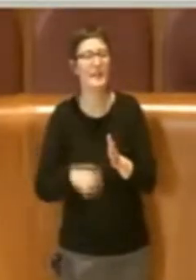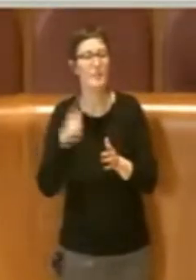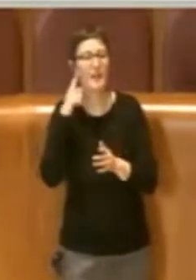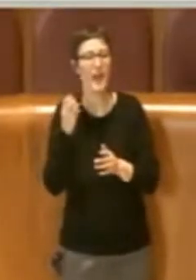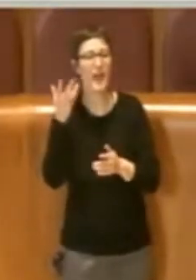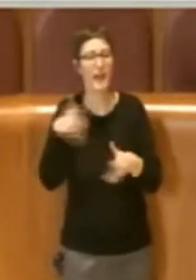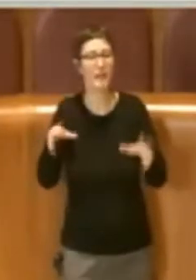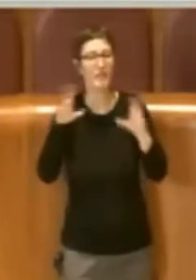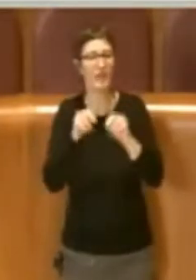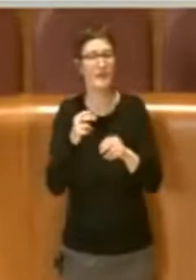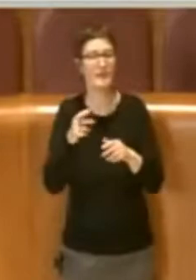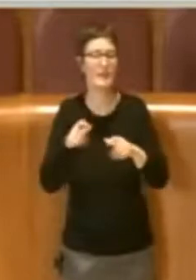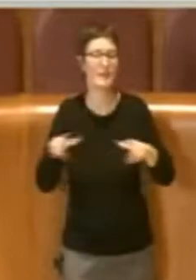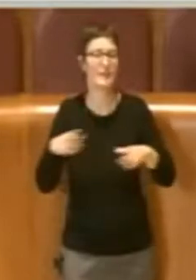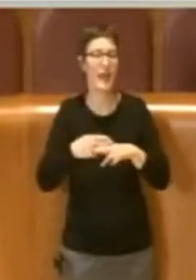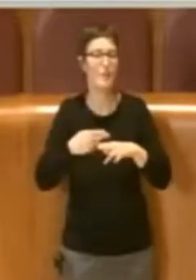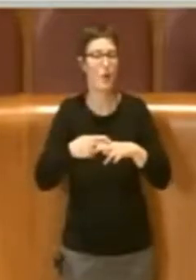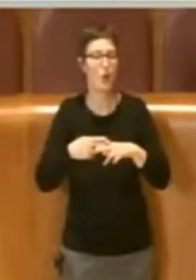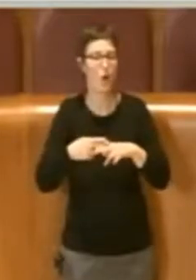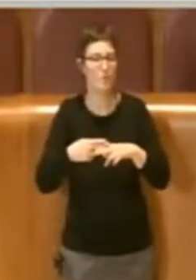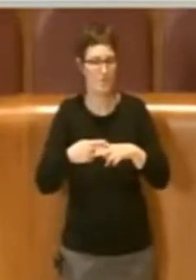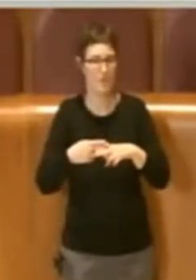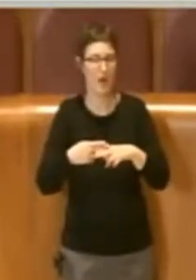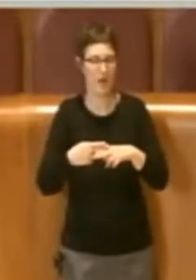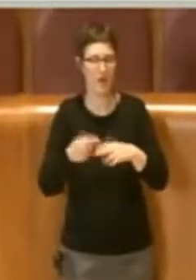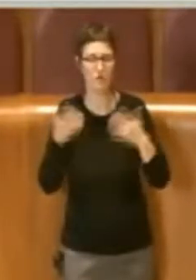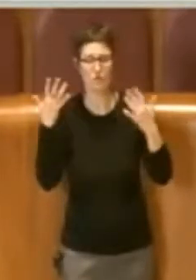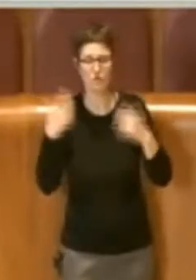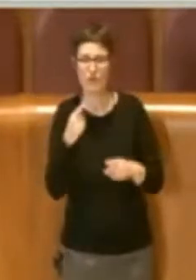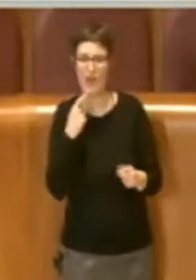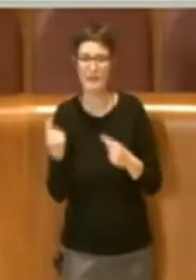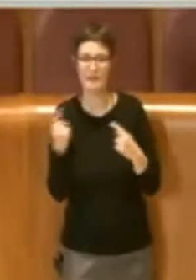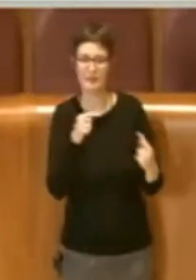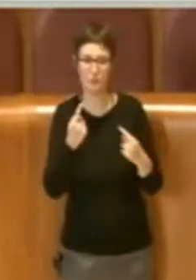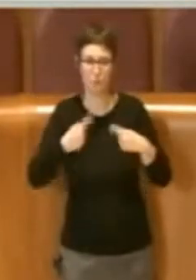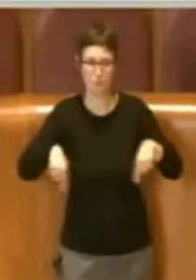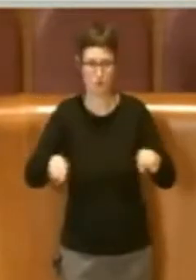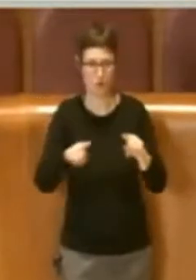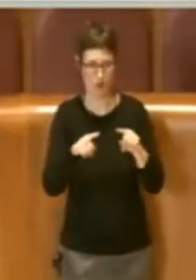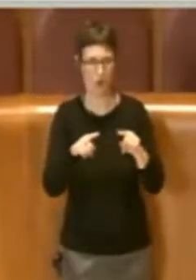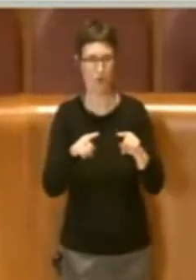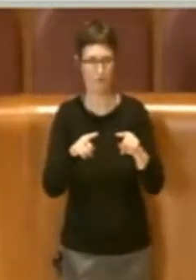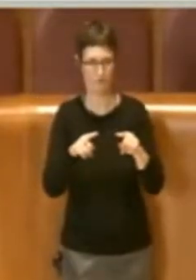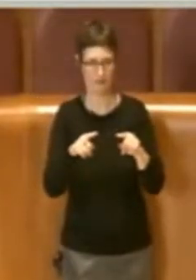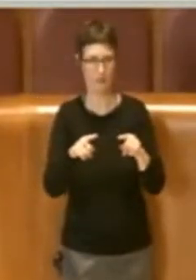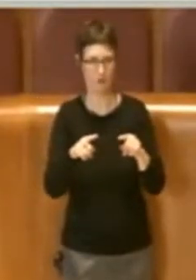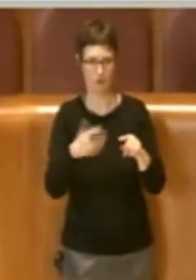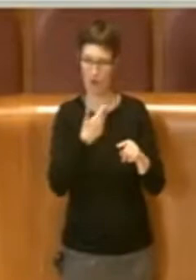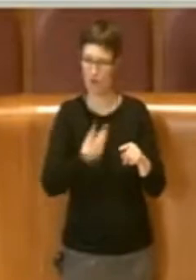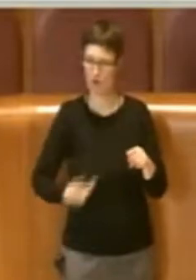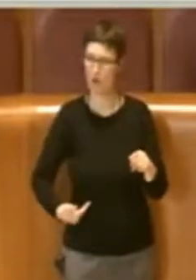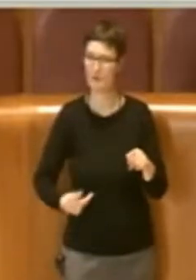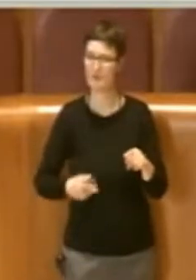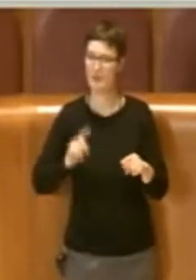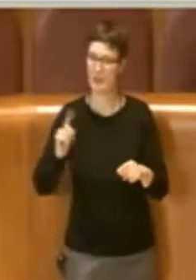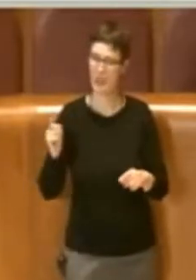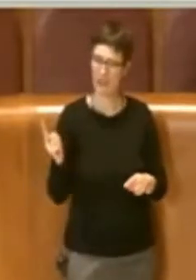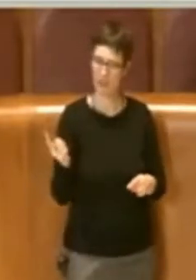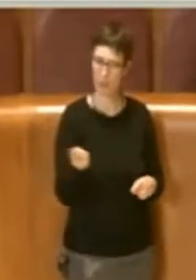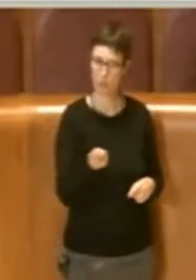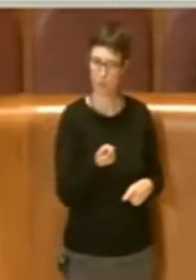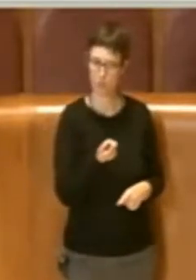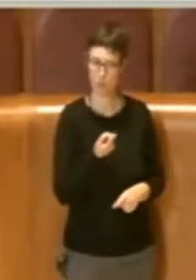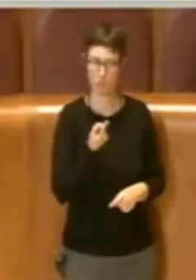e già in sede di discussione di commissione con tutti i consiglieri abbiamo